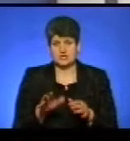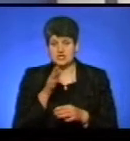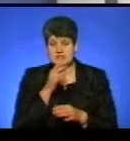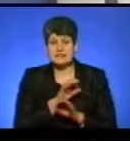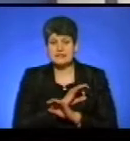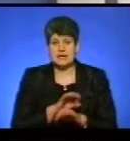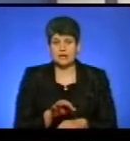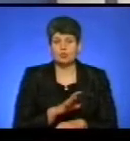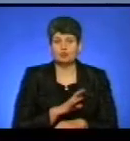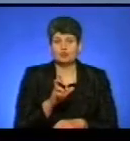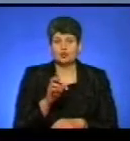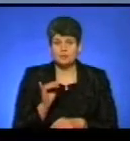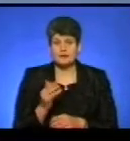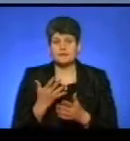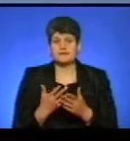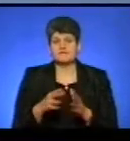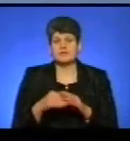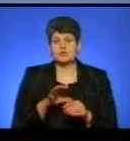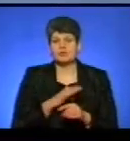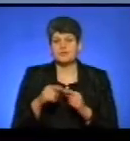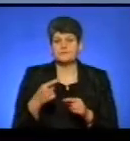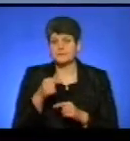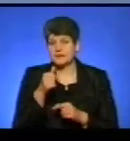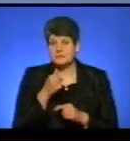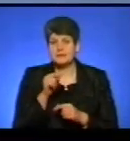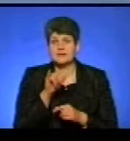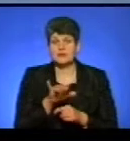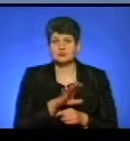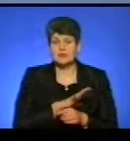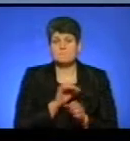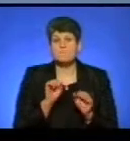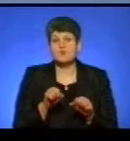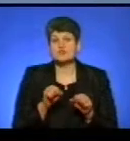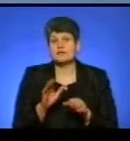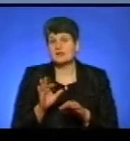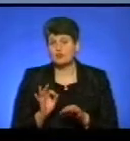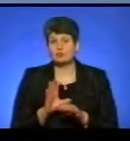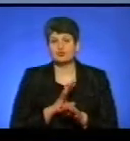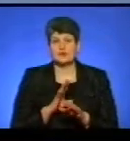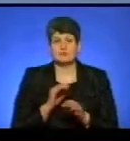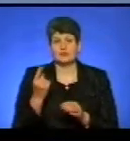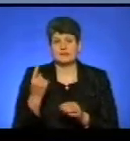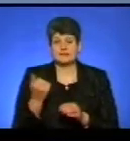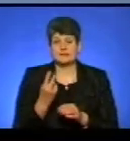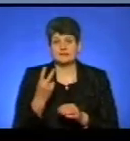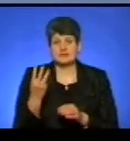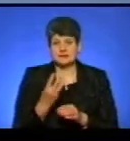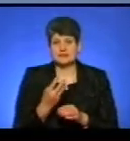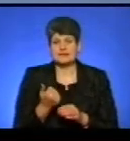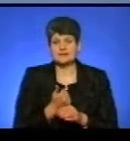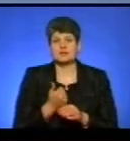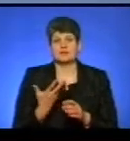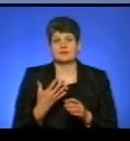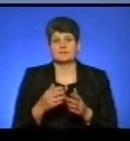було, хоча б вибори були за місяць, і для них була якийсь можливий тиждень, два, три для підготовки відповідних документацій,